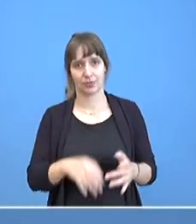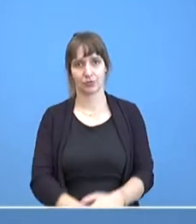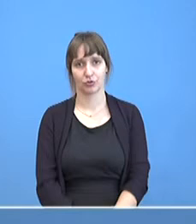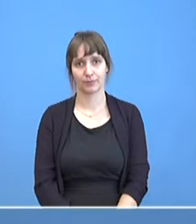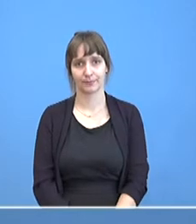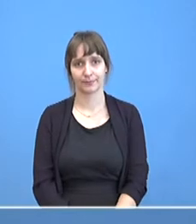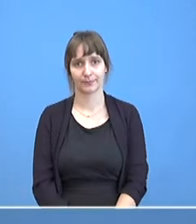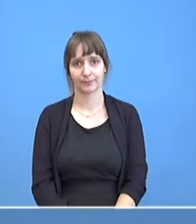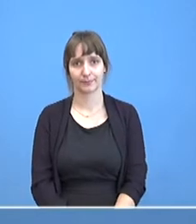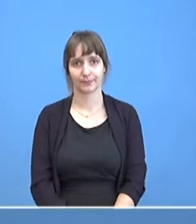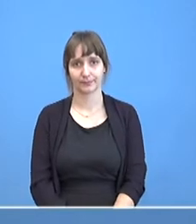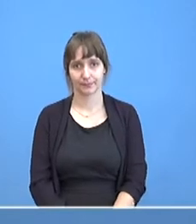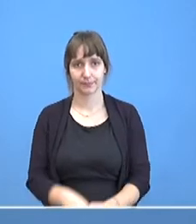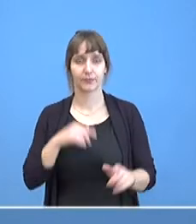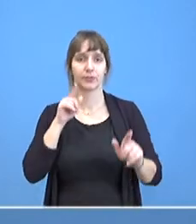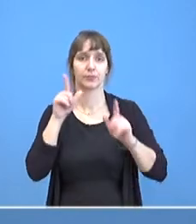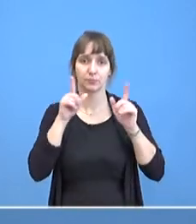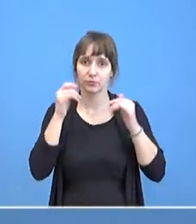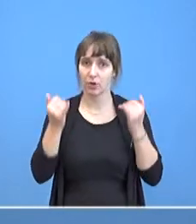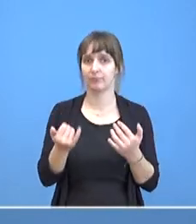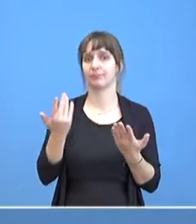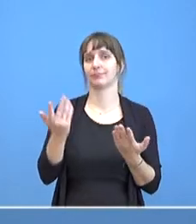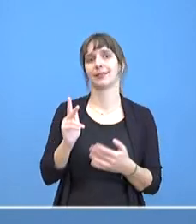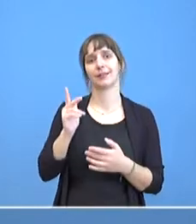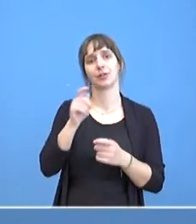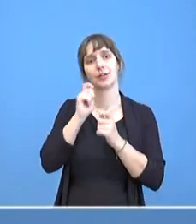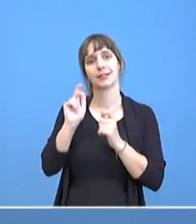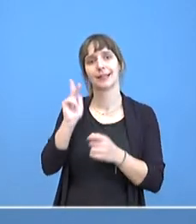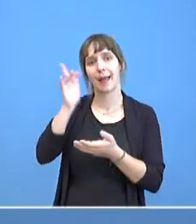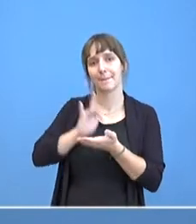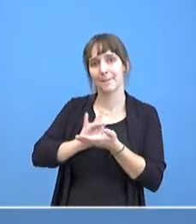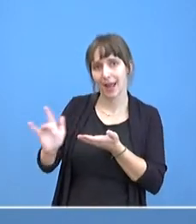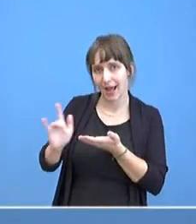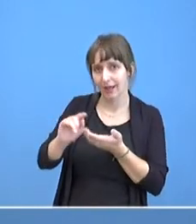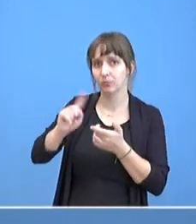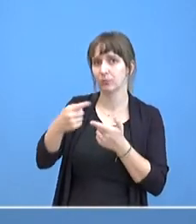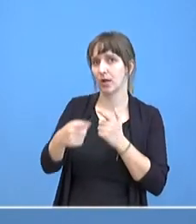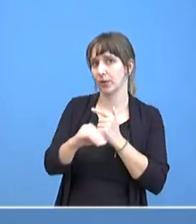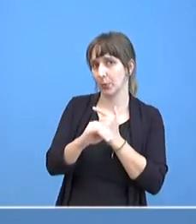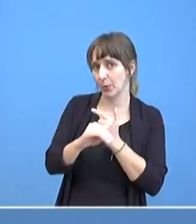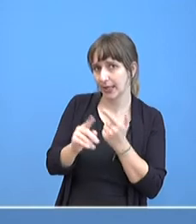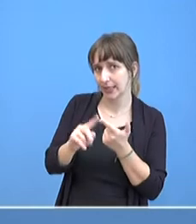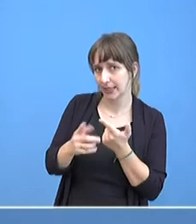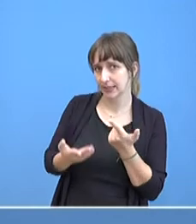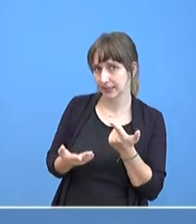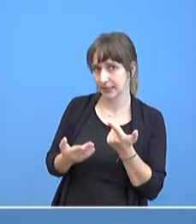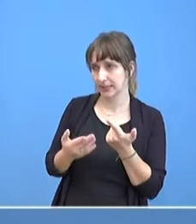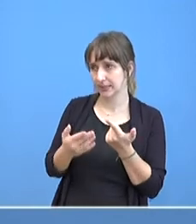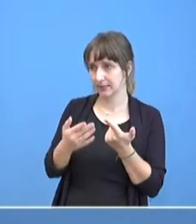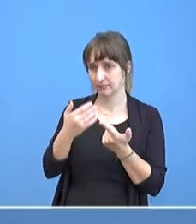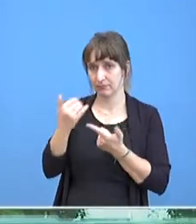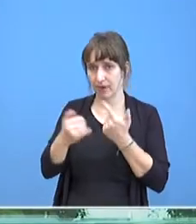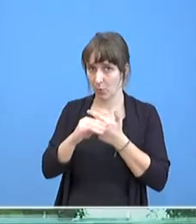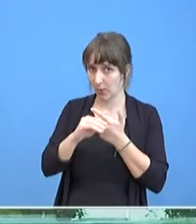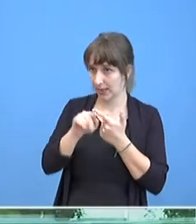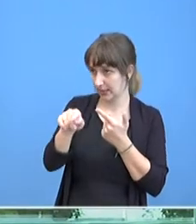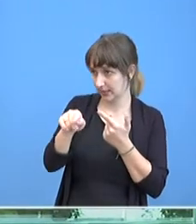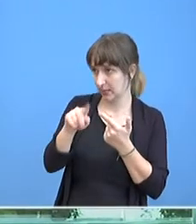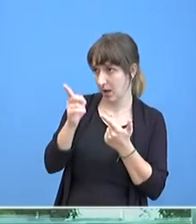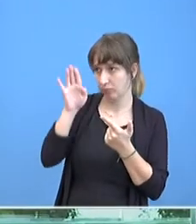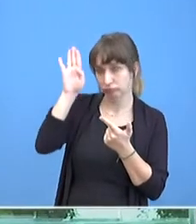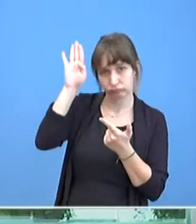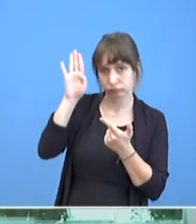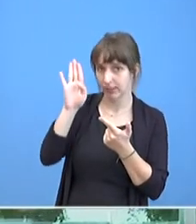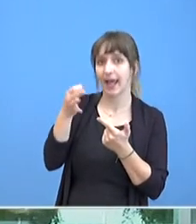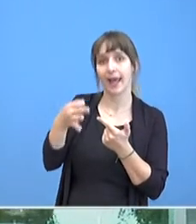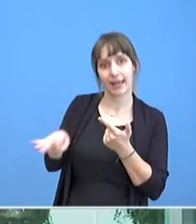Ich habe jetzt noch Herrn Blank auf dem Zettel. Und Frau Kollegin, Entschuldigung, Frau Kollegin, sie hatte ich auch noch,